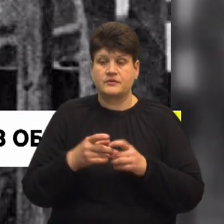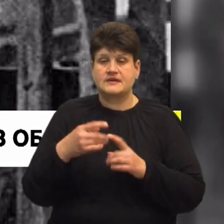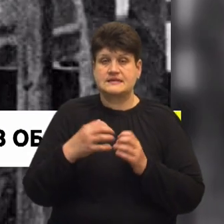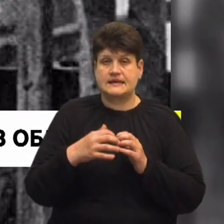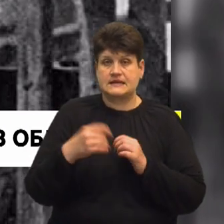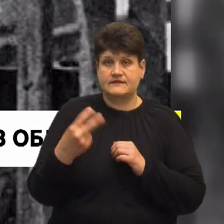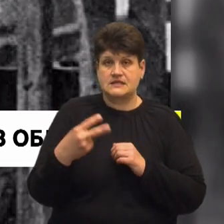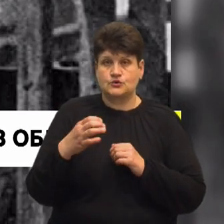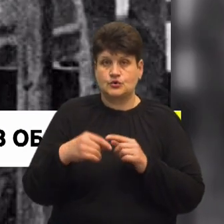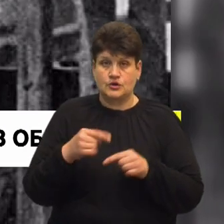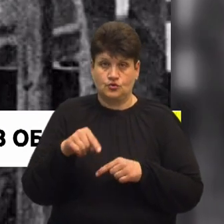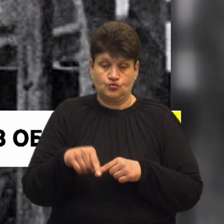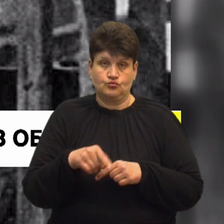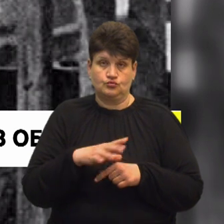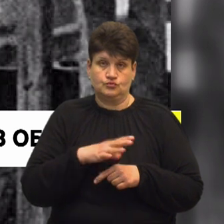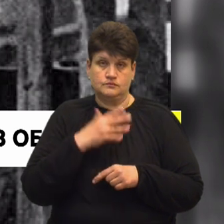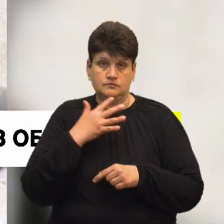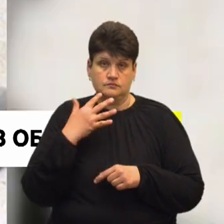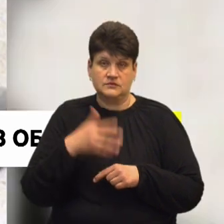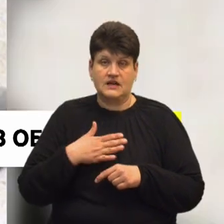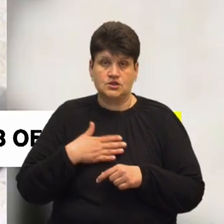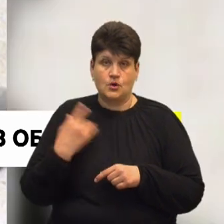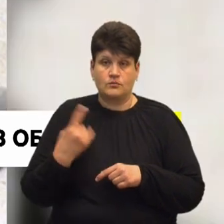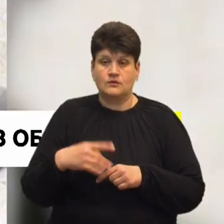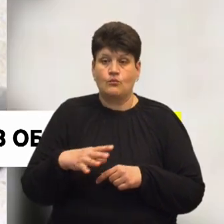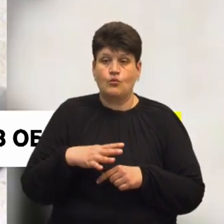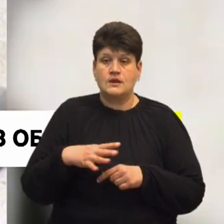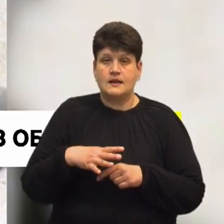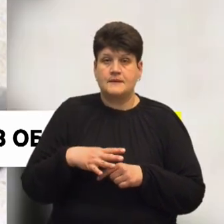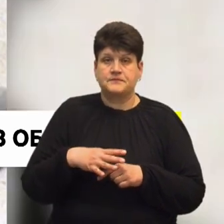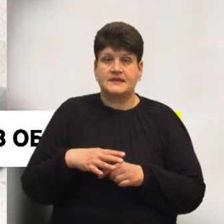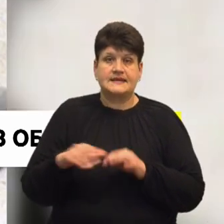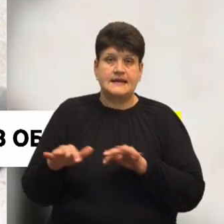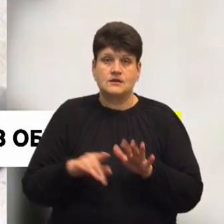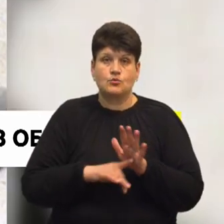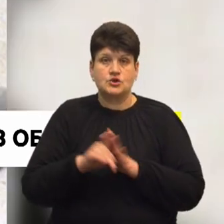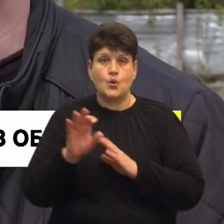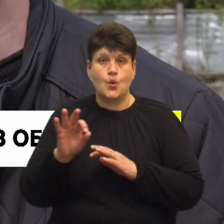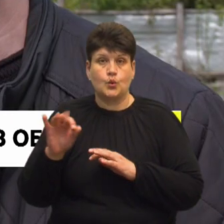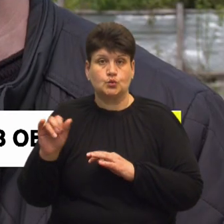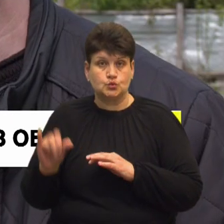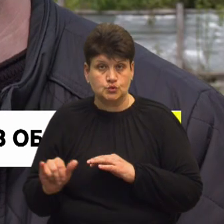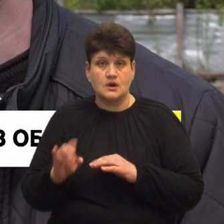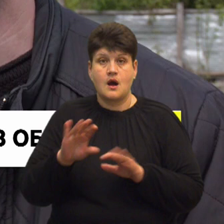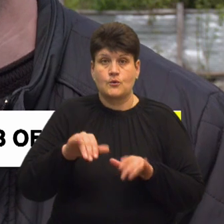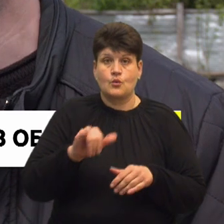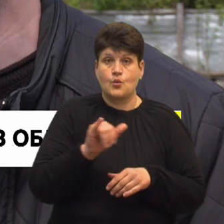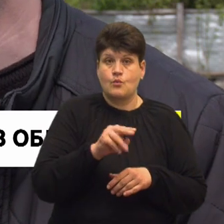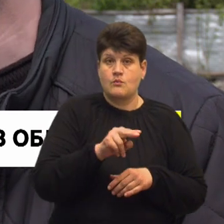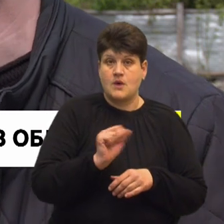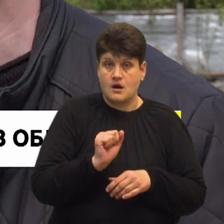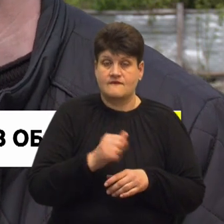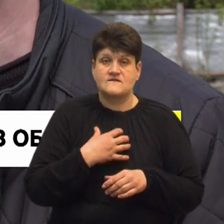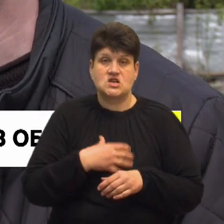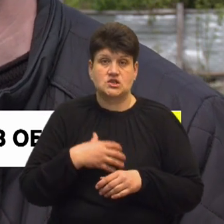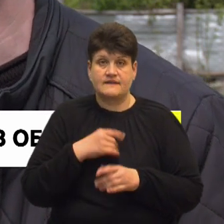чимало тут був, тому що наша область перебувала в ареолі діяльності спочатку УН, пізніше УПА. Найважливіші місця